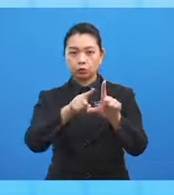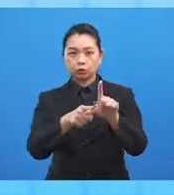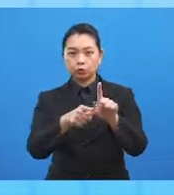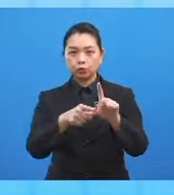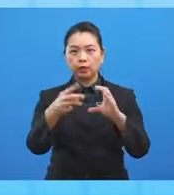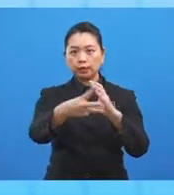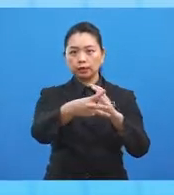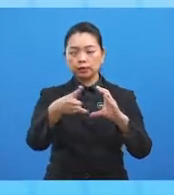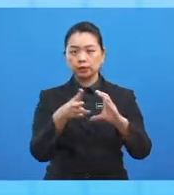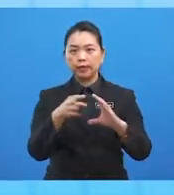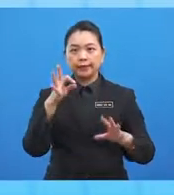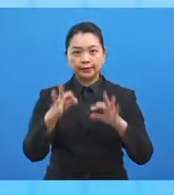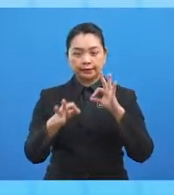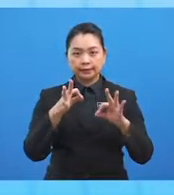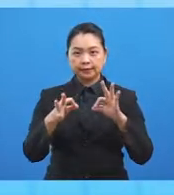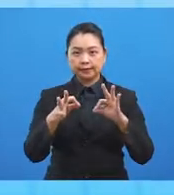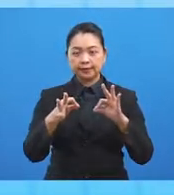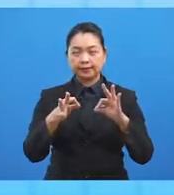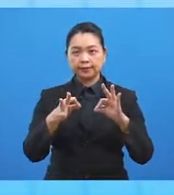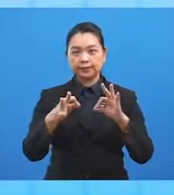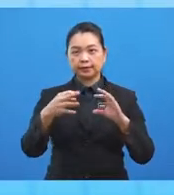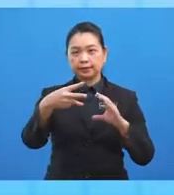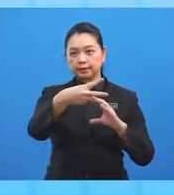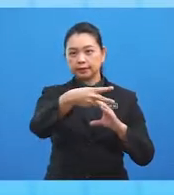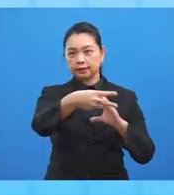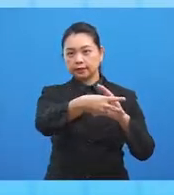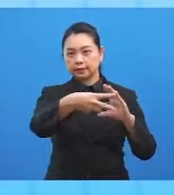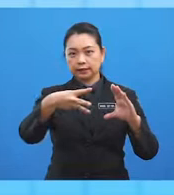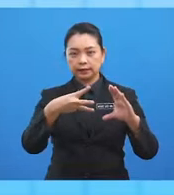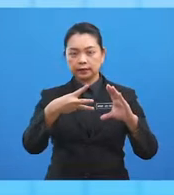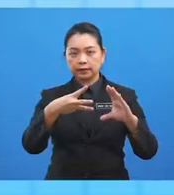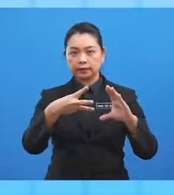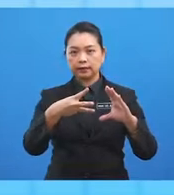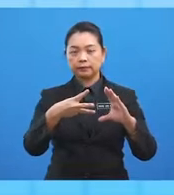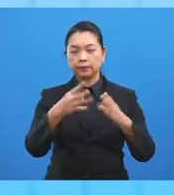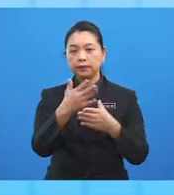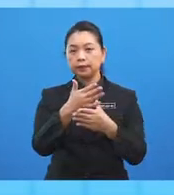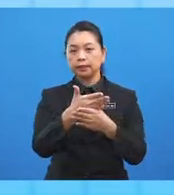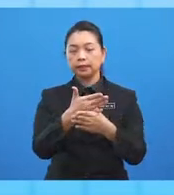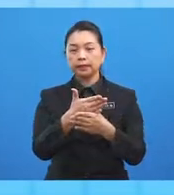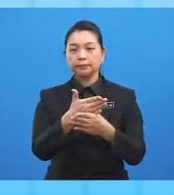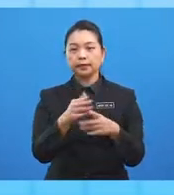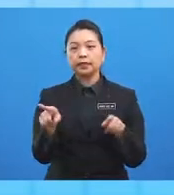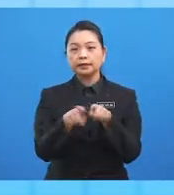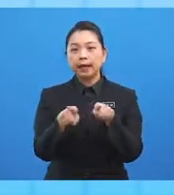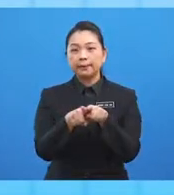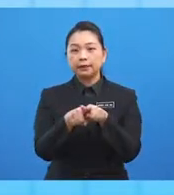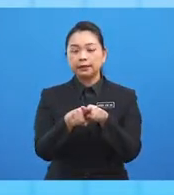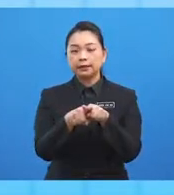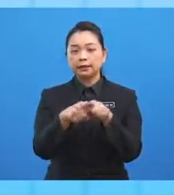jika selarian latitude itu berada di sebelah yang sama dari khatul istiwa.